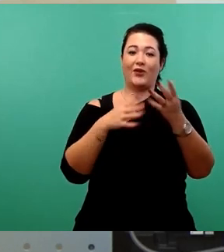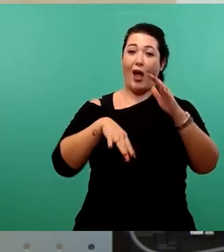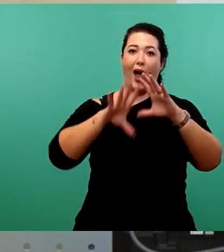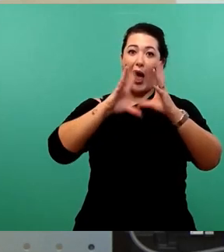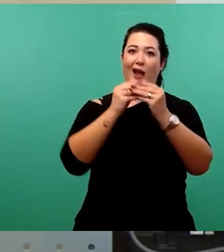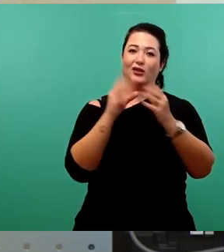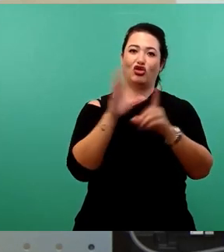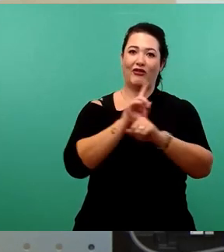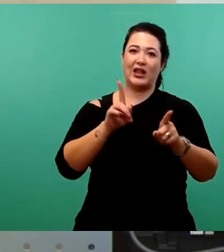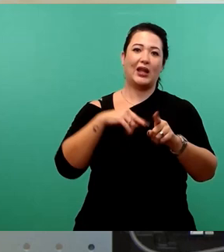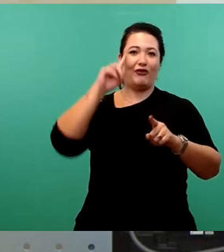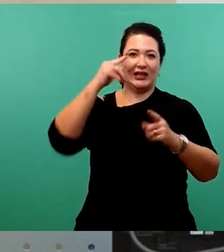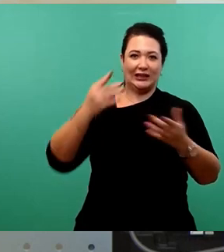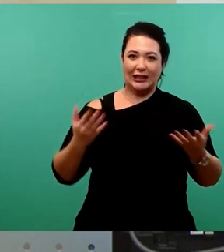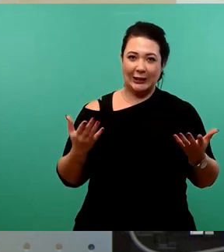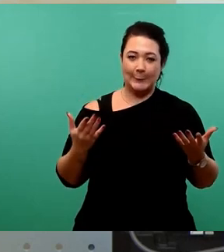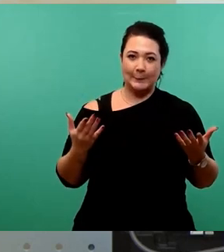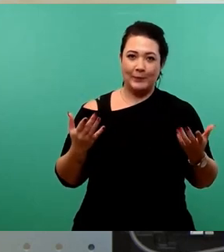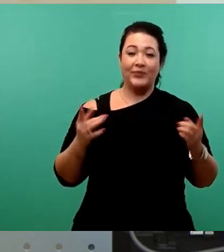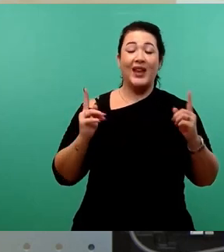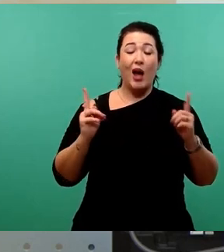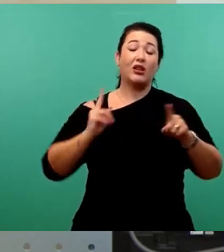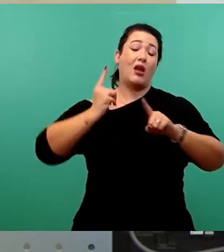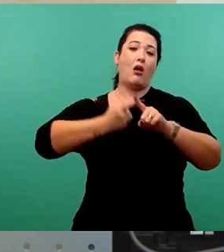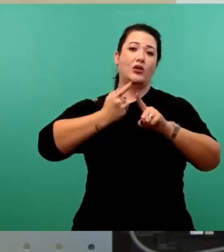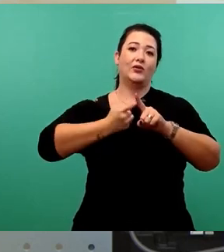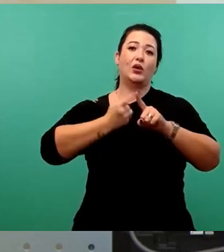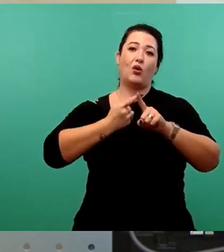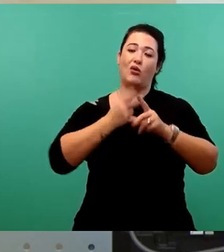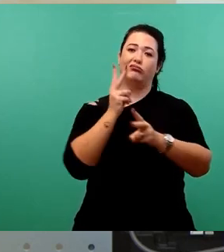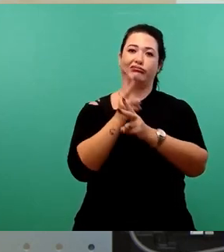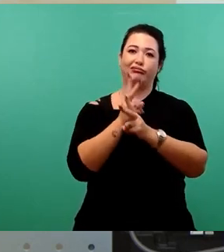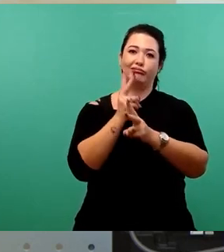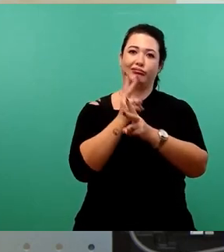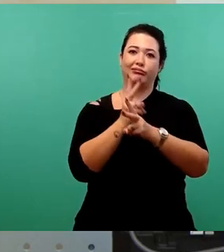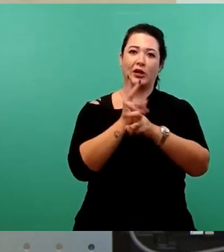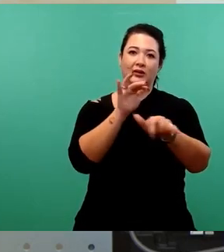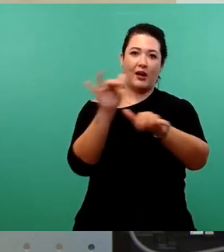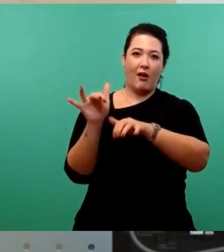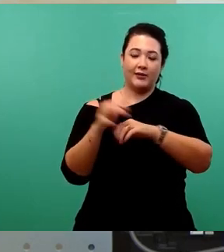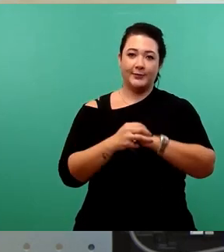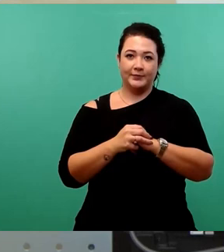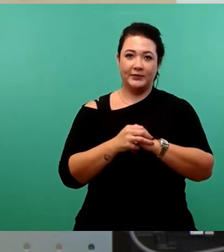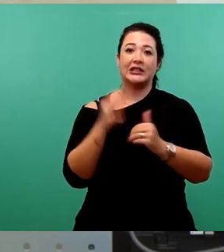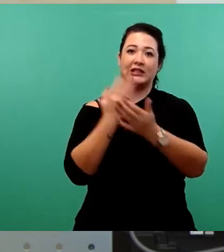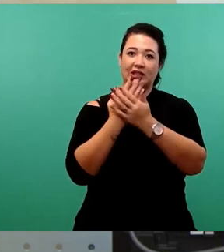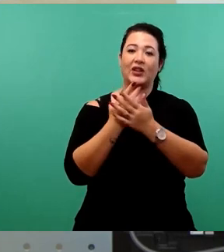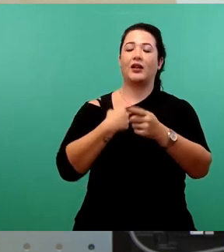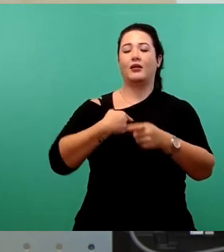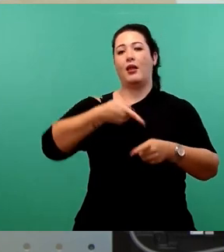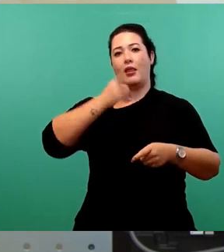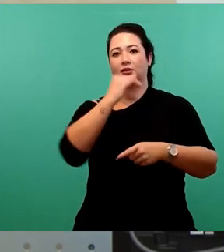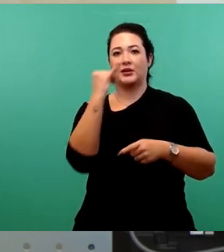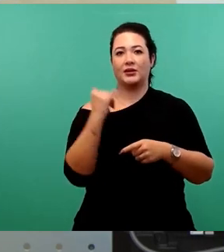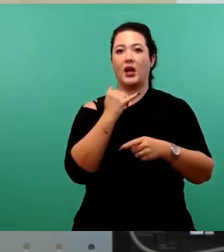Herausforderungen sind nach wie vor da und insofern habe ich mich entschieden im vergangenen Jahr, mich auch wieder erneut um das